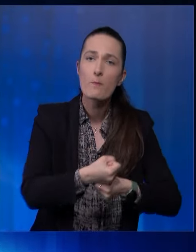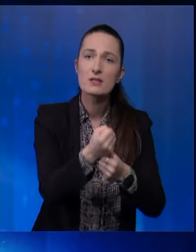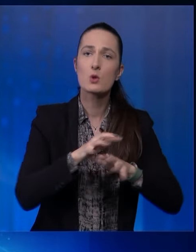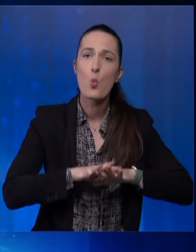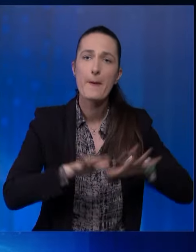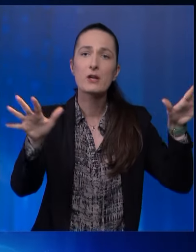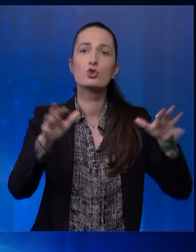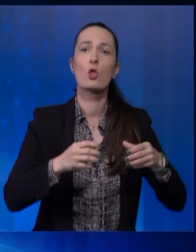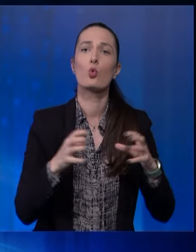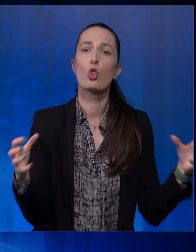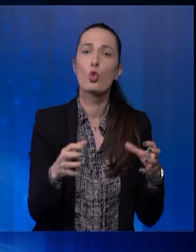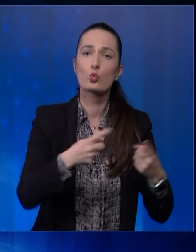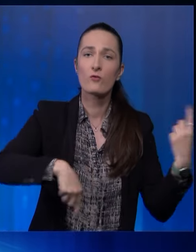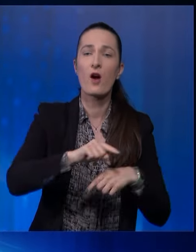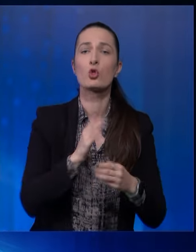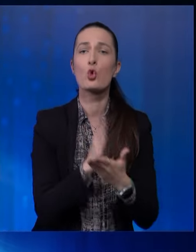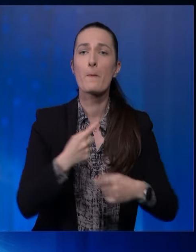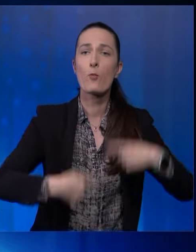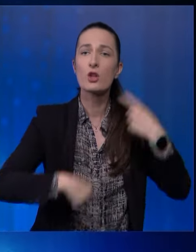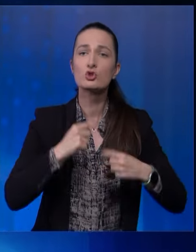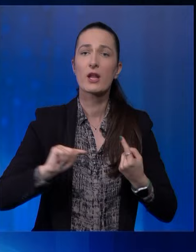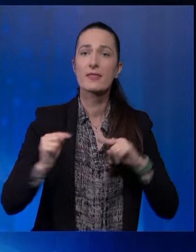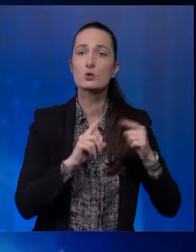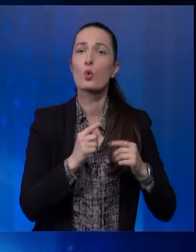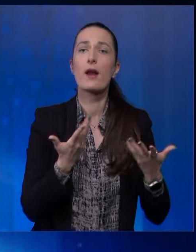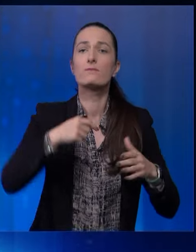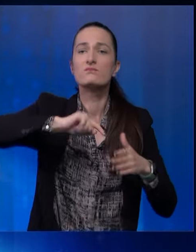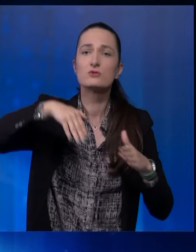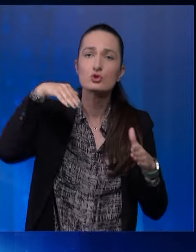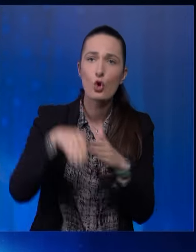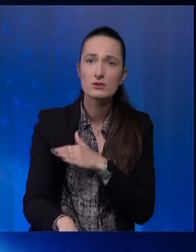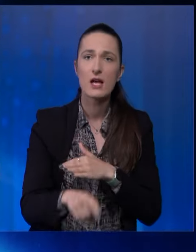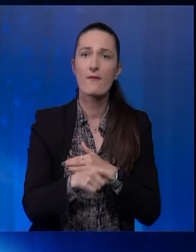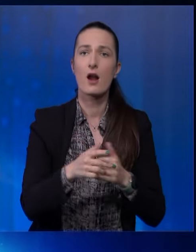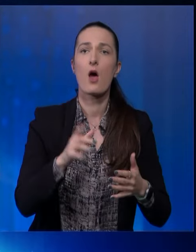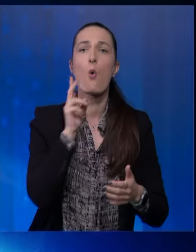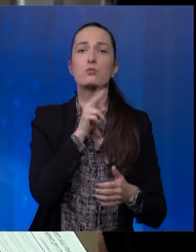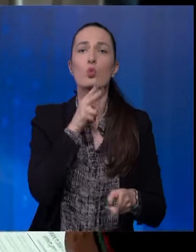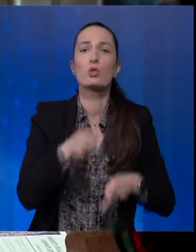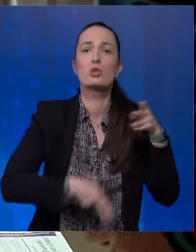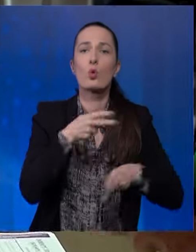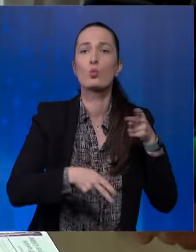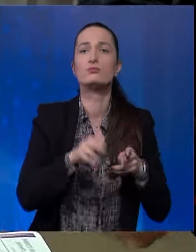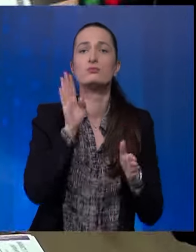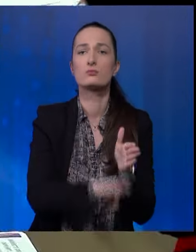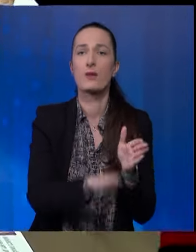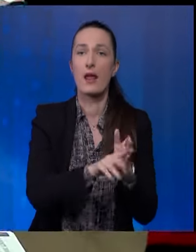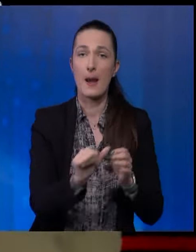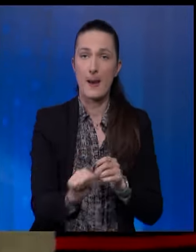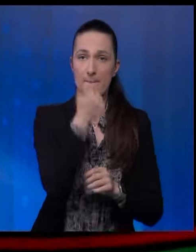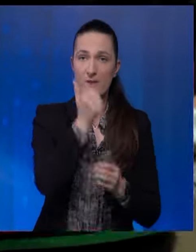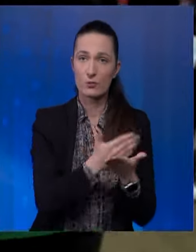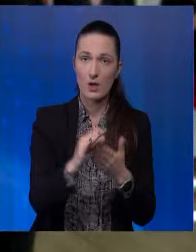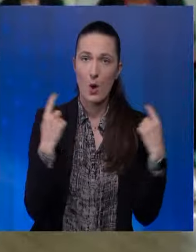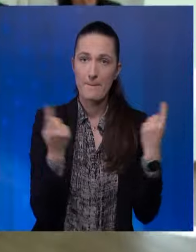napređenju društva, dok politički diskurs se negdje srozava na običnu trku u demagogiji. Da su u prvom dijelu